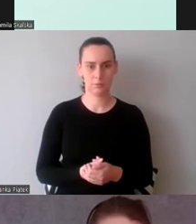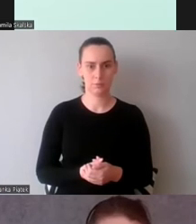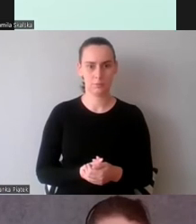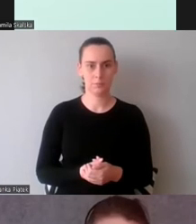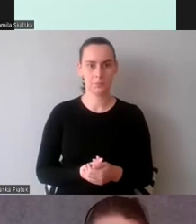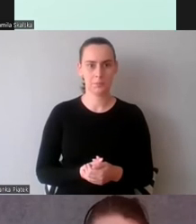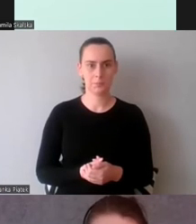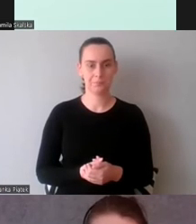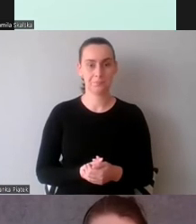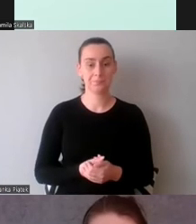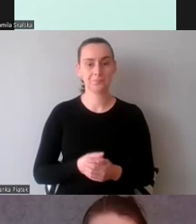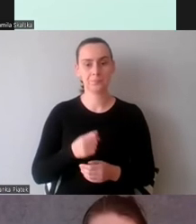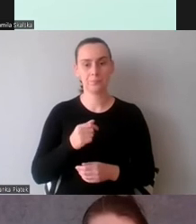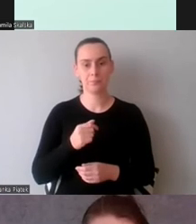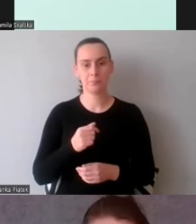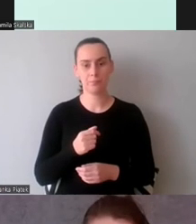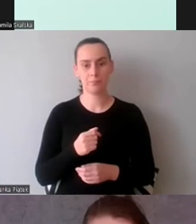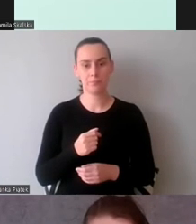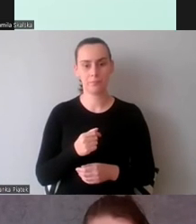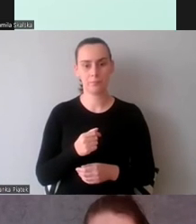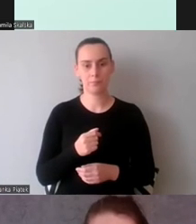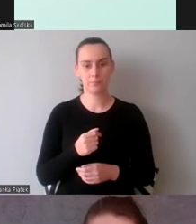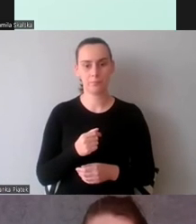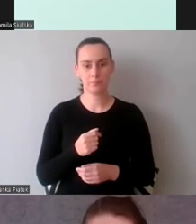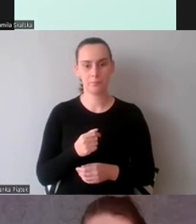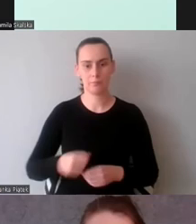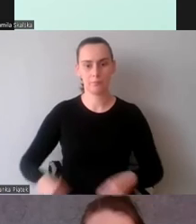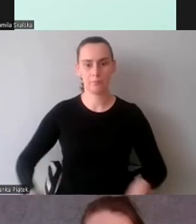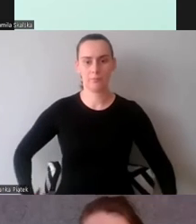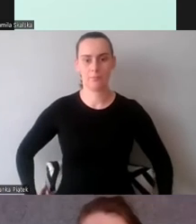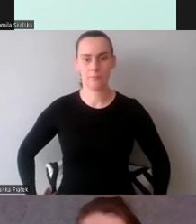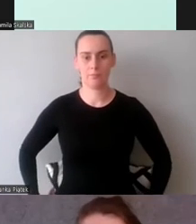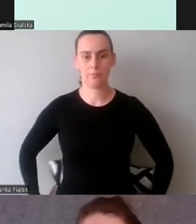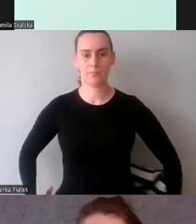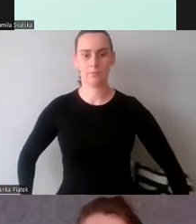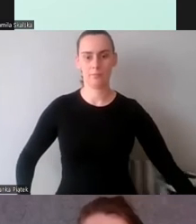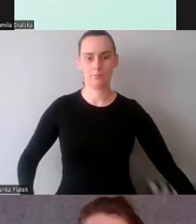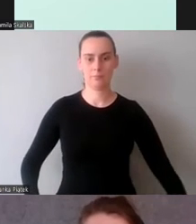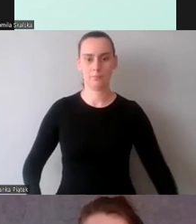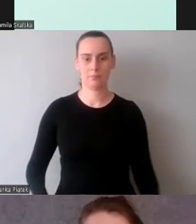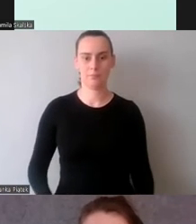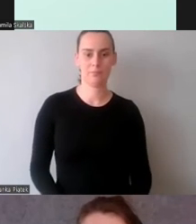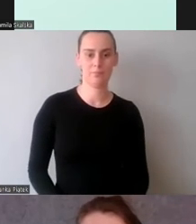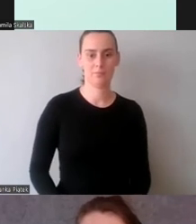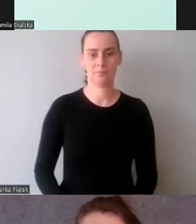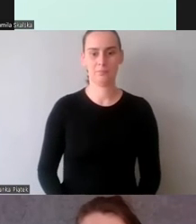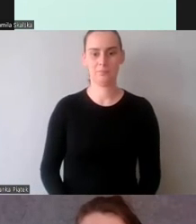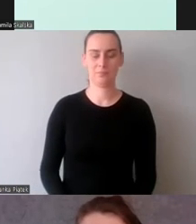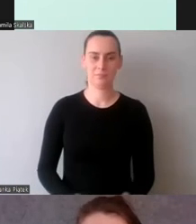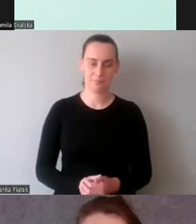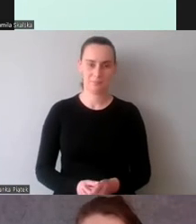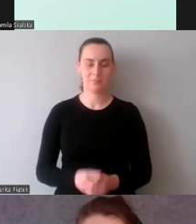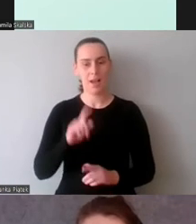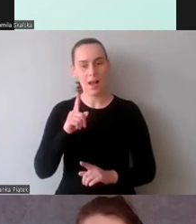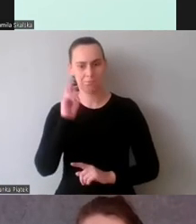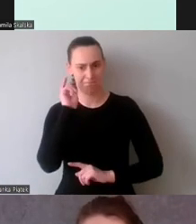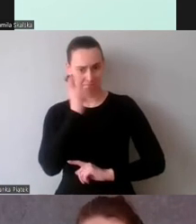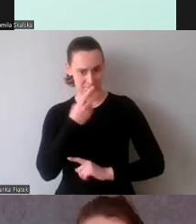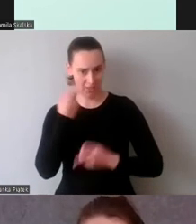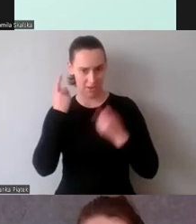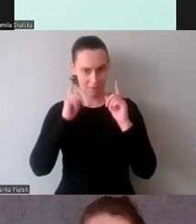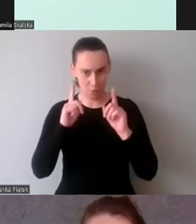Ale tu jeszcze bardzo ciekawa uwaga, szczególnie dla tłumaczy doświadczonych.